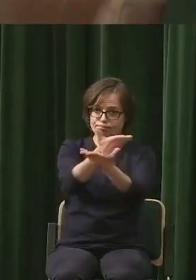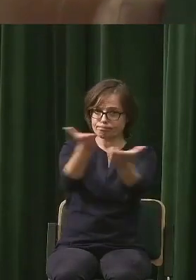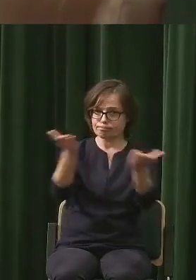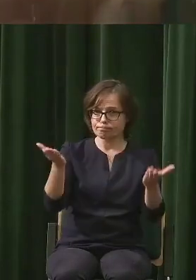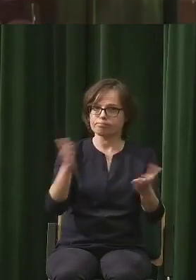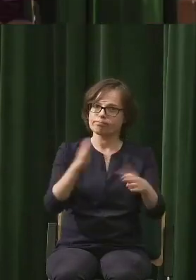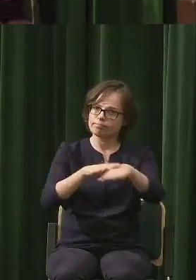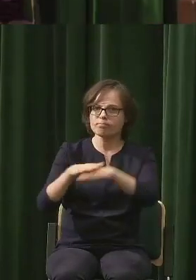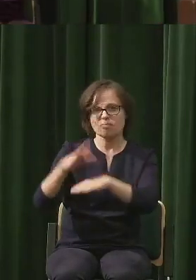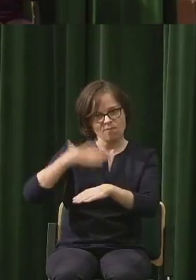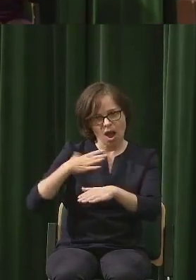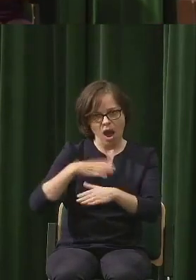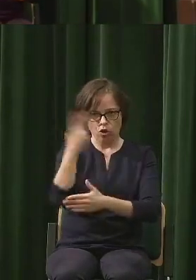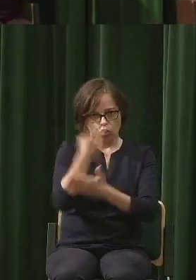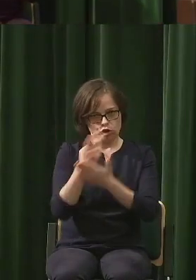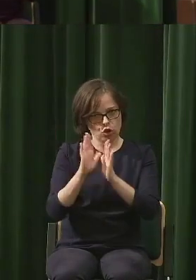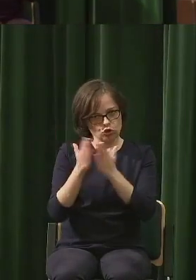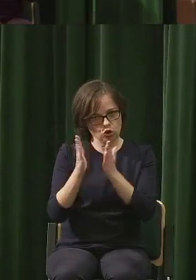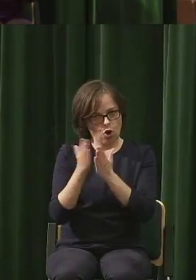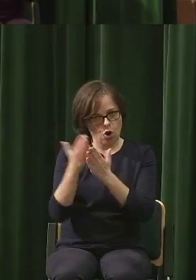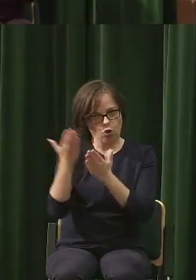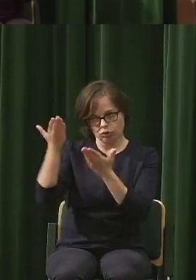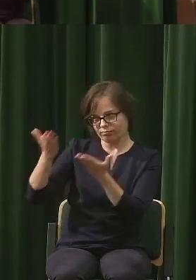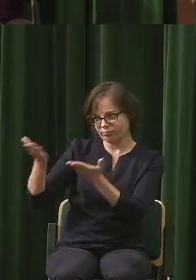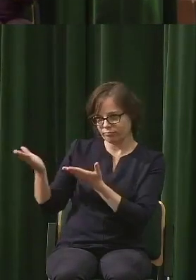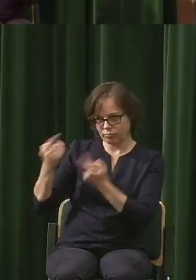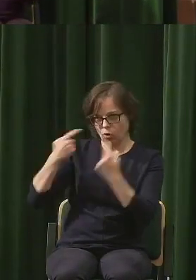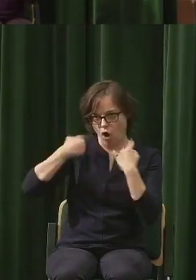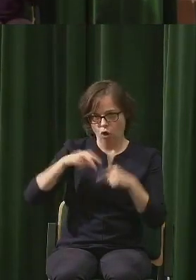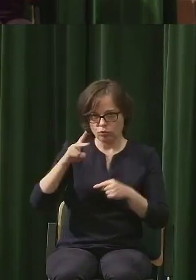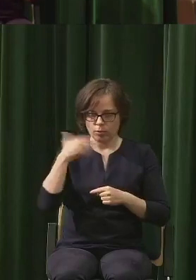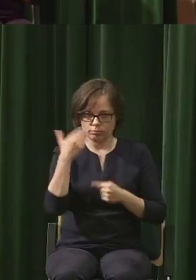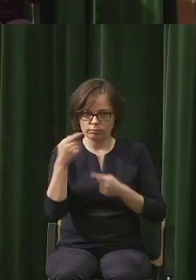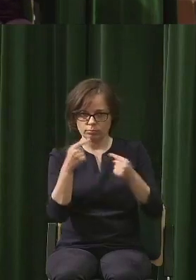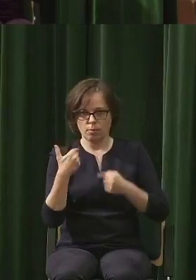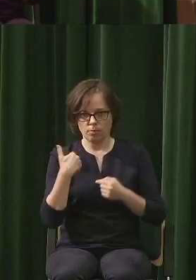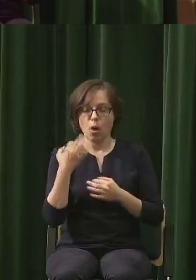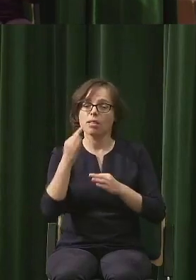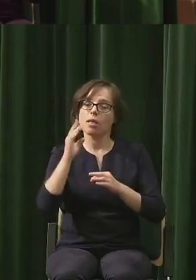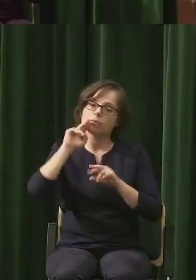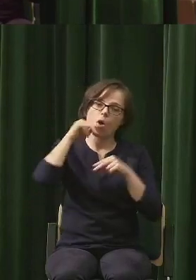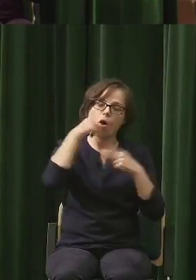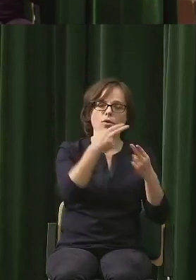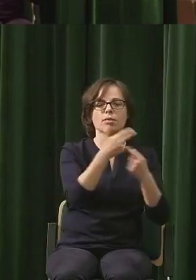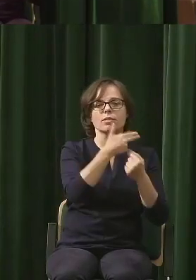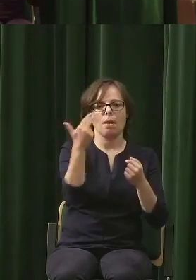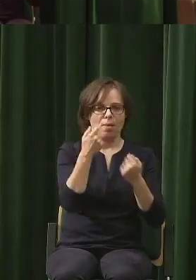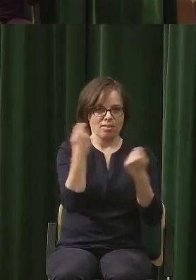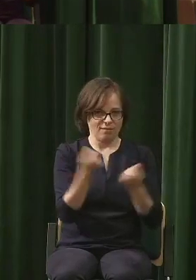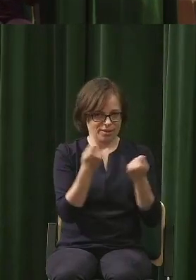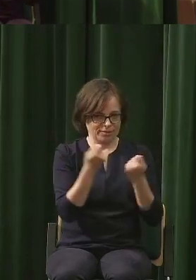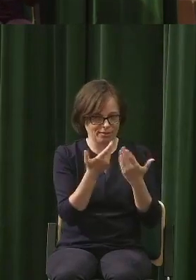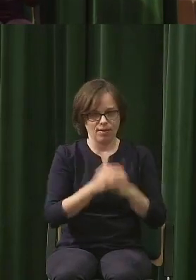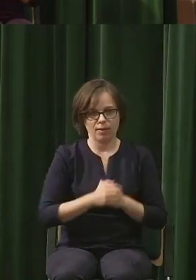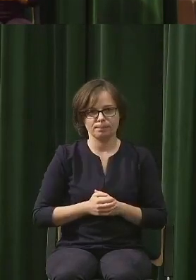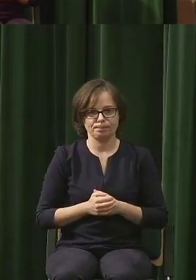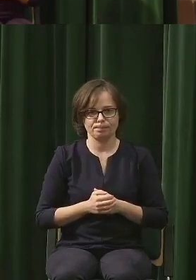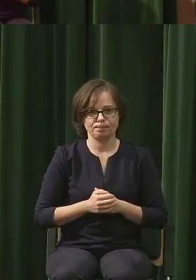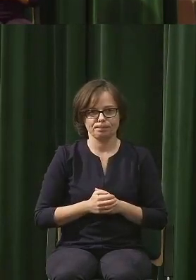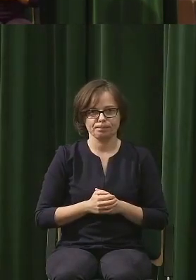przeczytania książek naszych panelistów. I już wracając do tematu festiwalu, przepraszam za odbiegnięcie od niego,